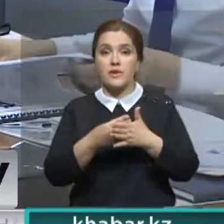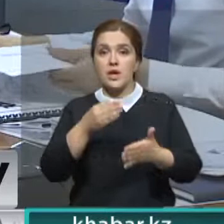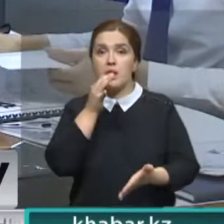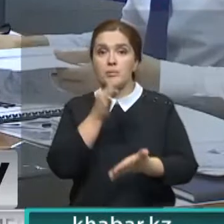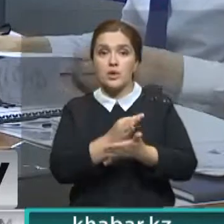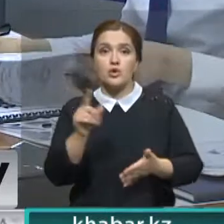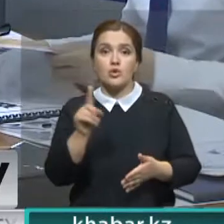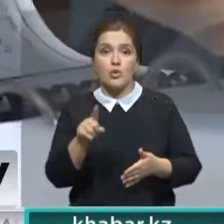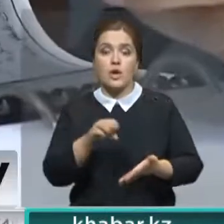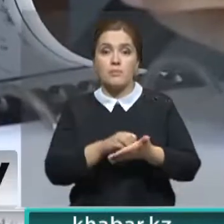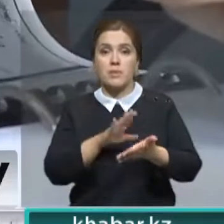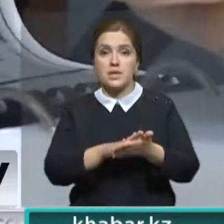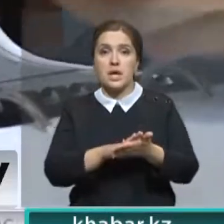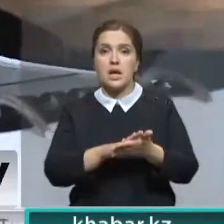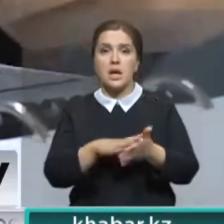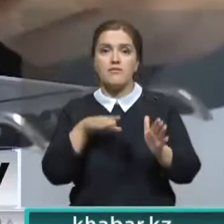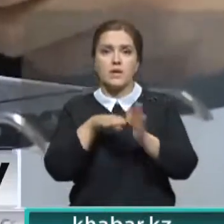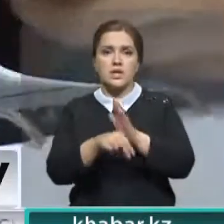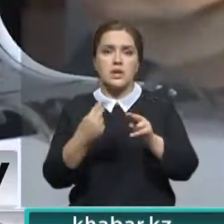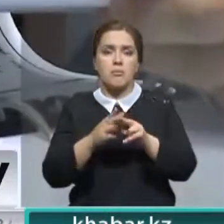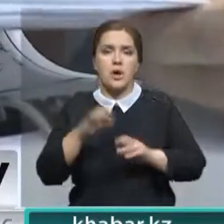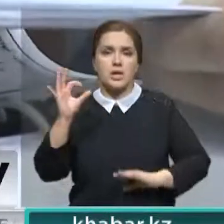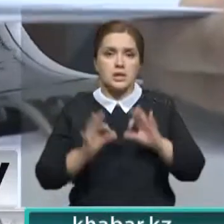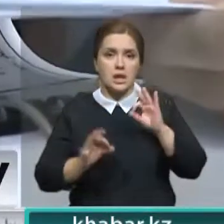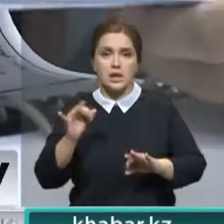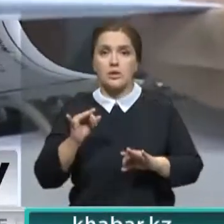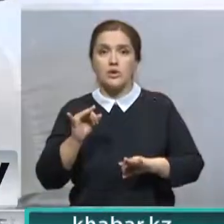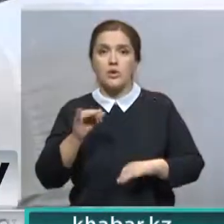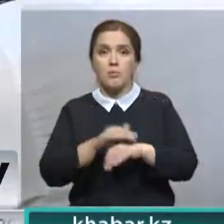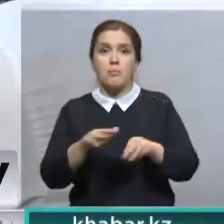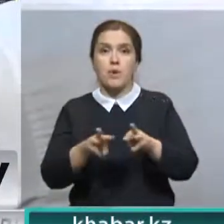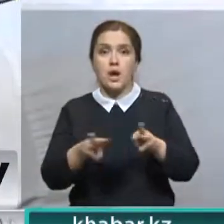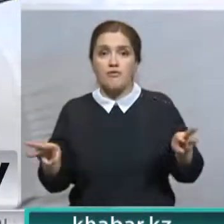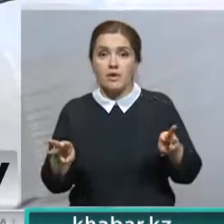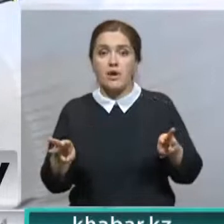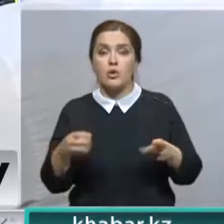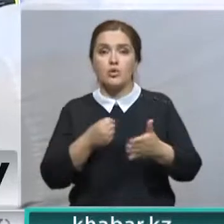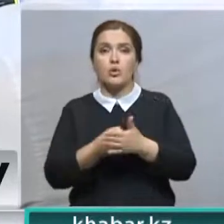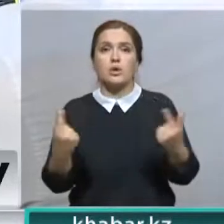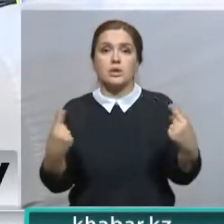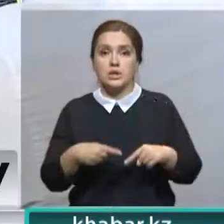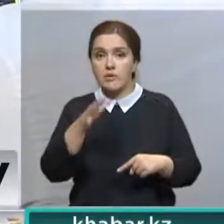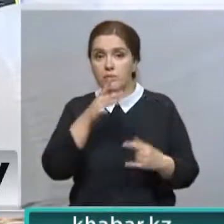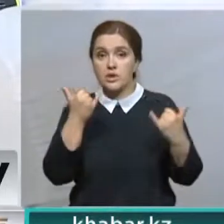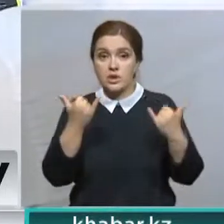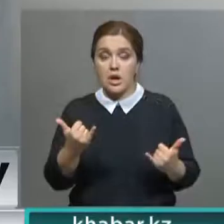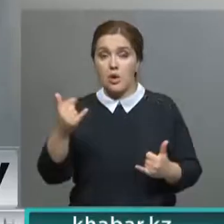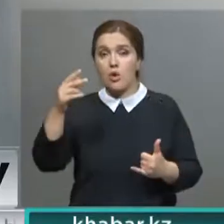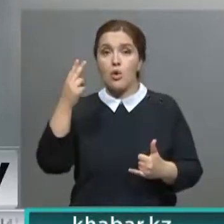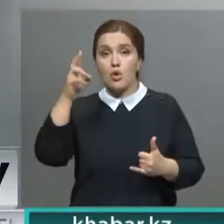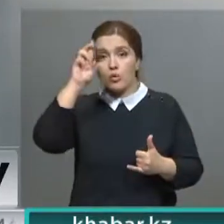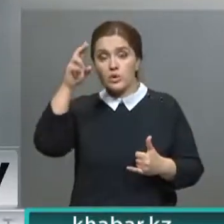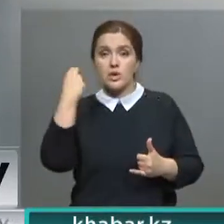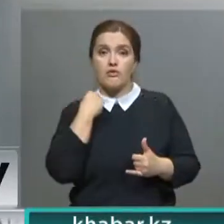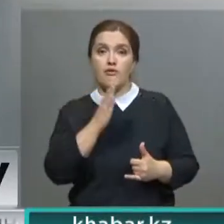в Минфине отметили, что указанный показатель являлся индикативным, установленным правительством в докризисный период. А сейчас соотношение